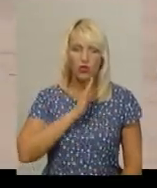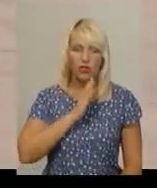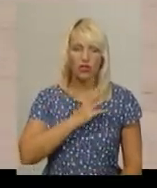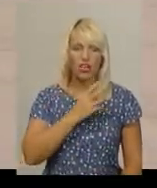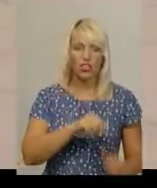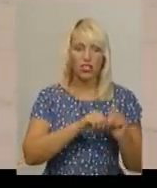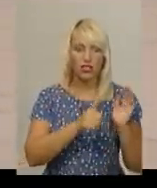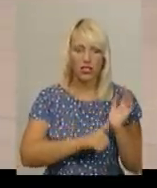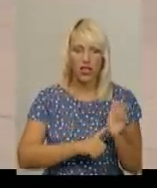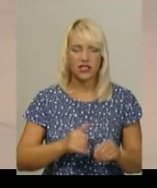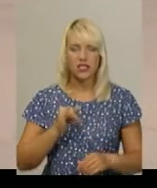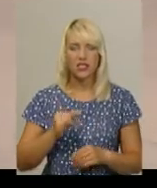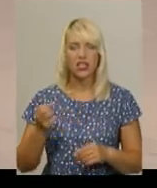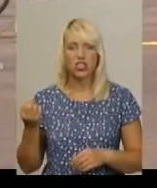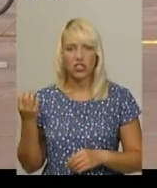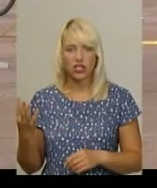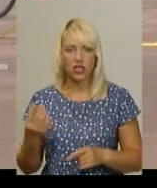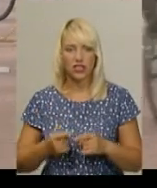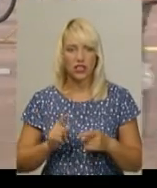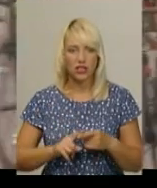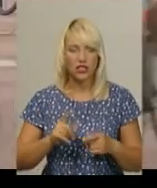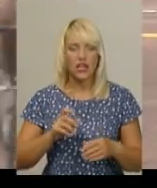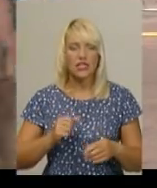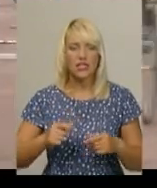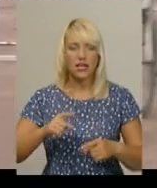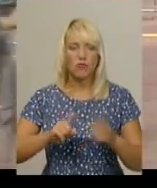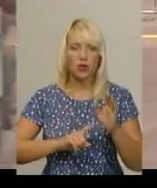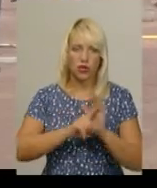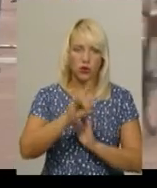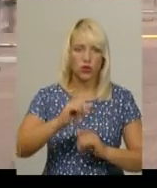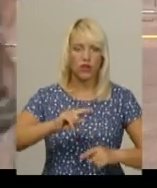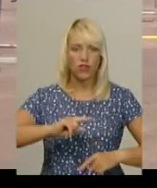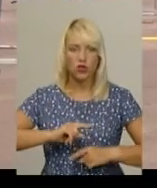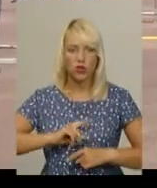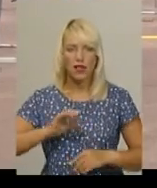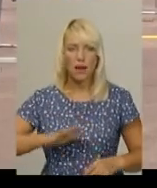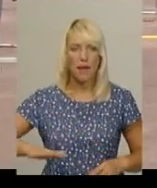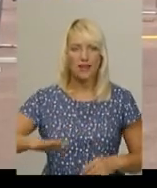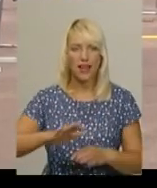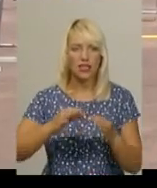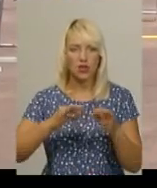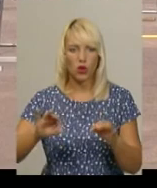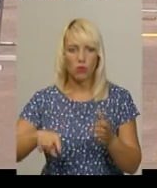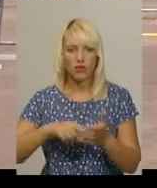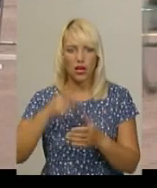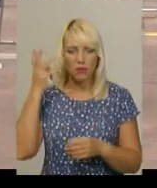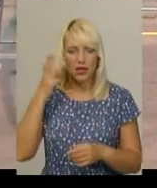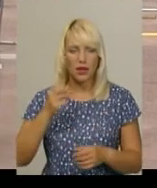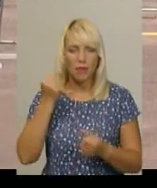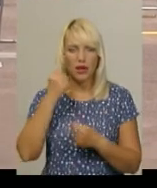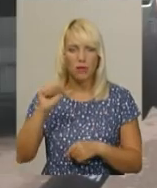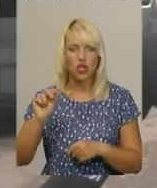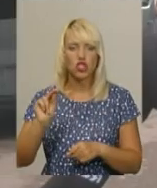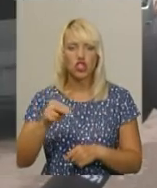кола. Стартують та фінішують велосипедисти на майдані Незалежності у Хмельницькому. У перегонах юнаків перемагає чернігівський спортсмен Андрій